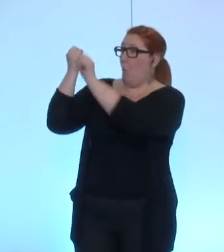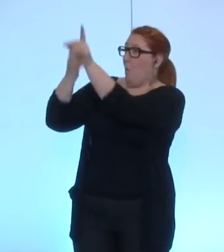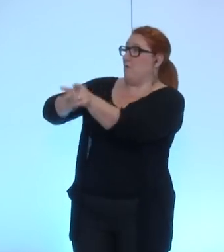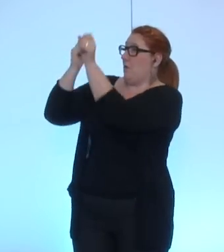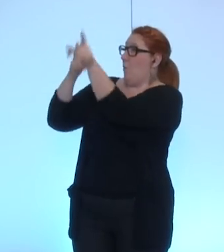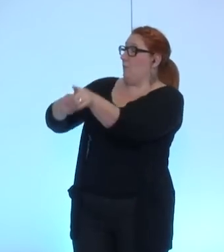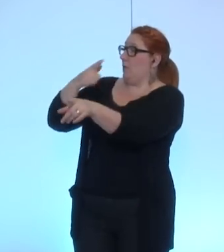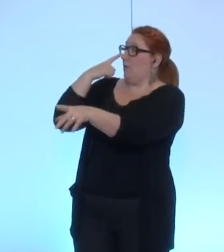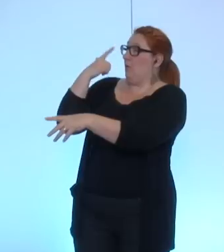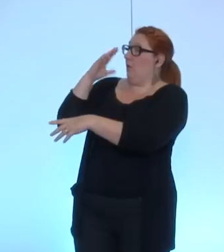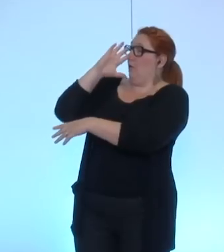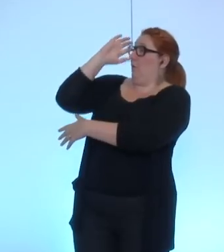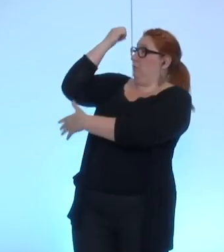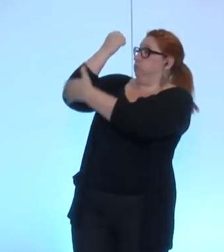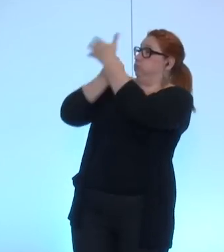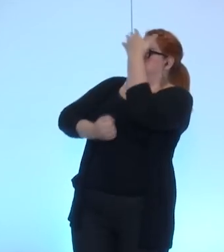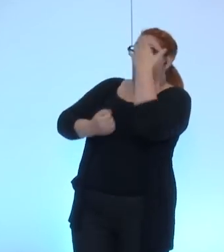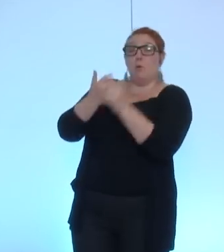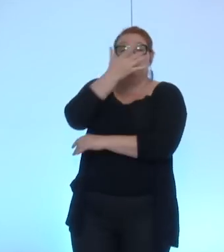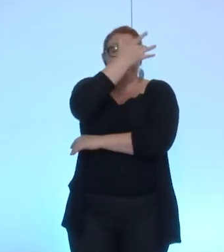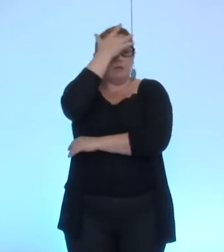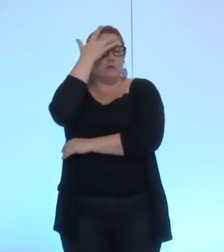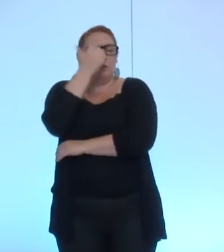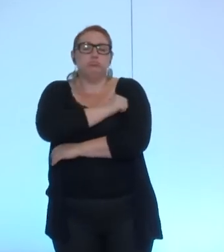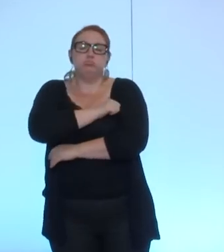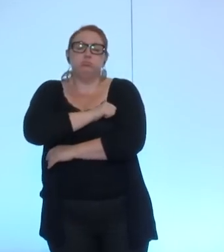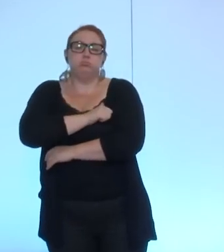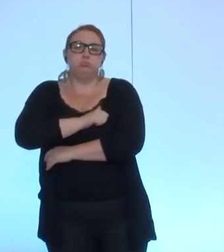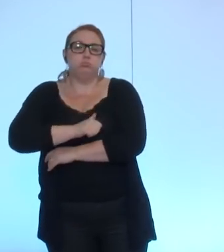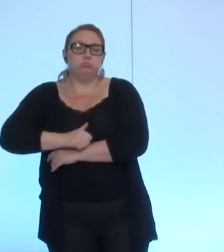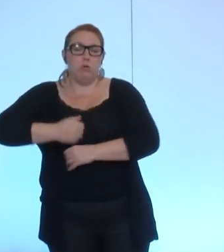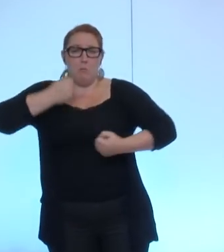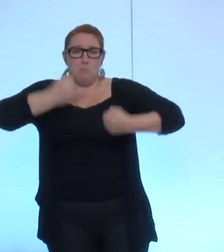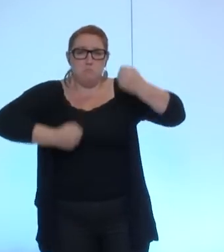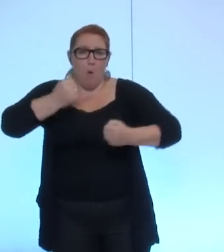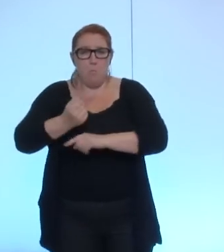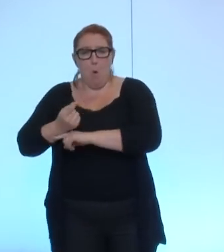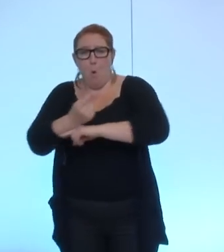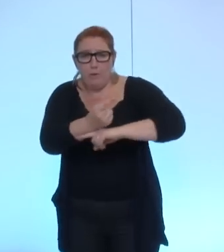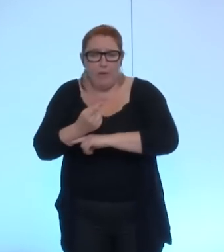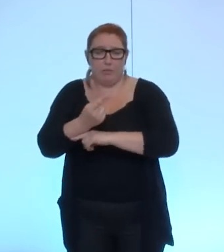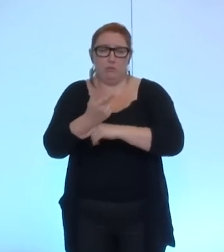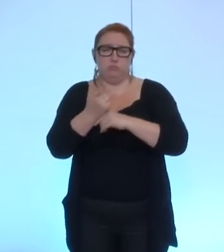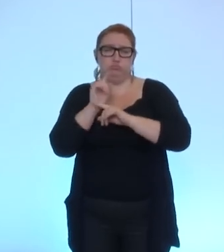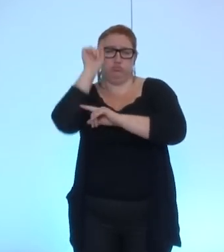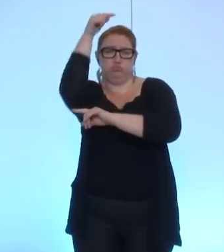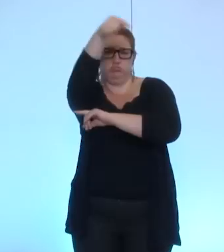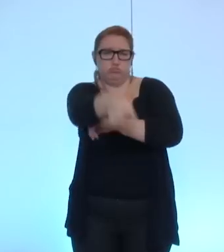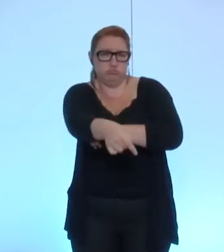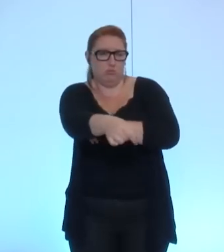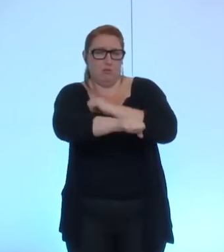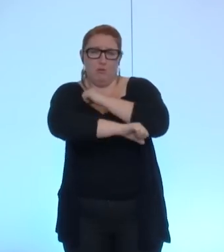atteint un nouveau paroxysme lorsque bombes roquettes missiles et autres obus ont aveuglément détruit